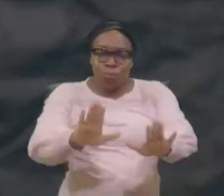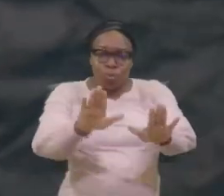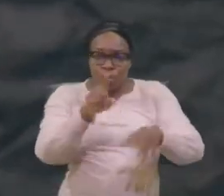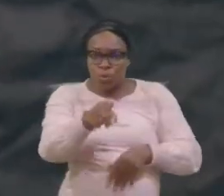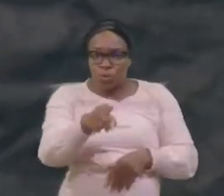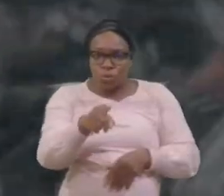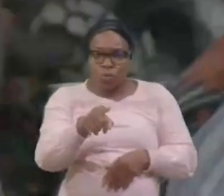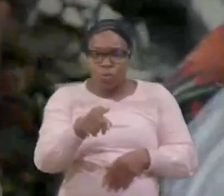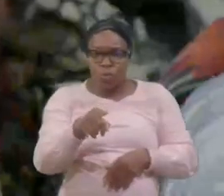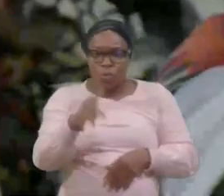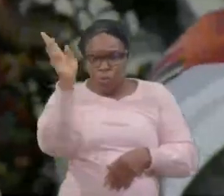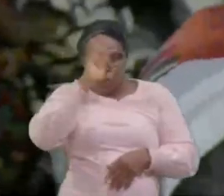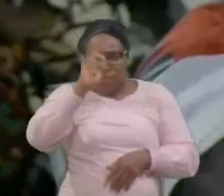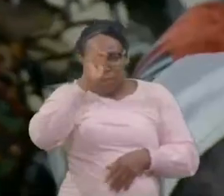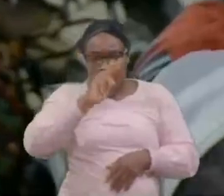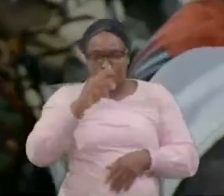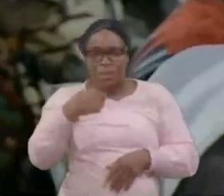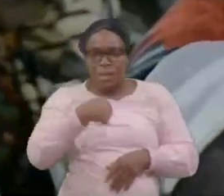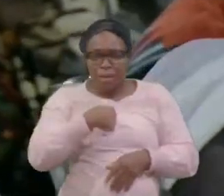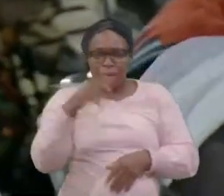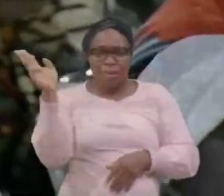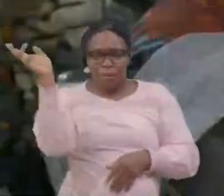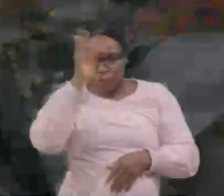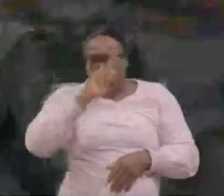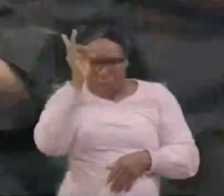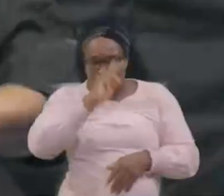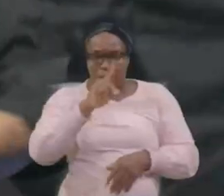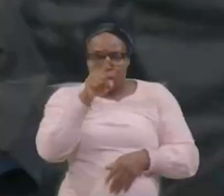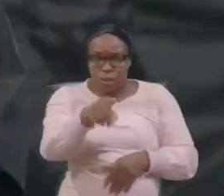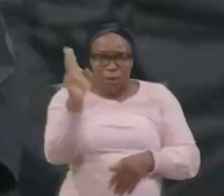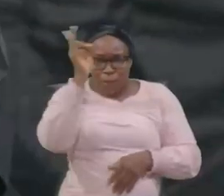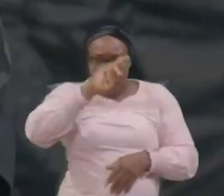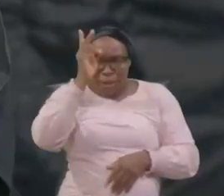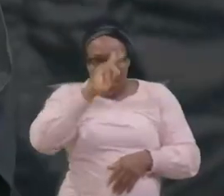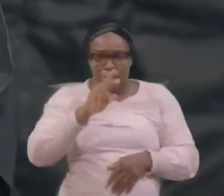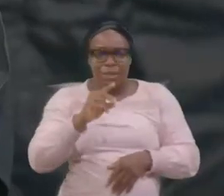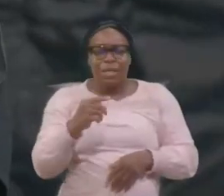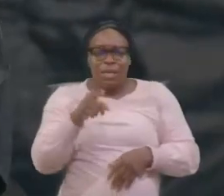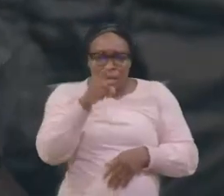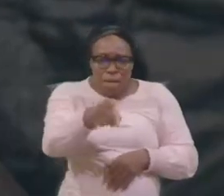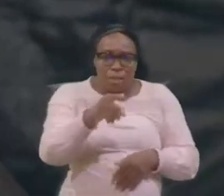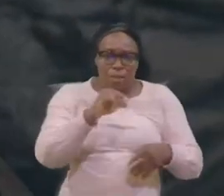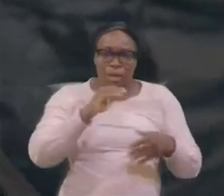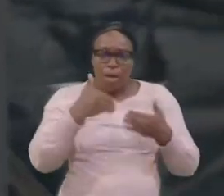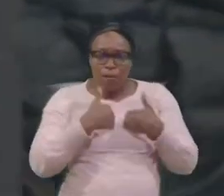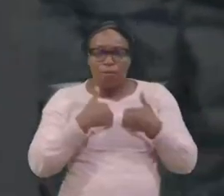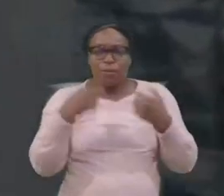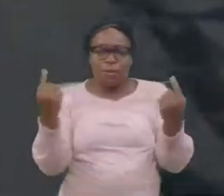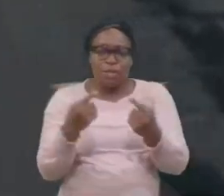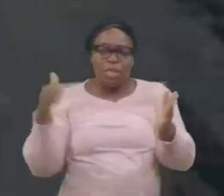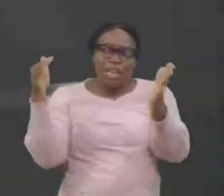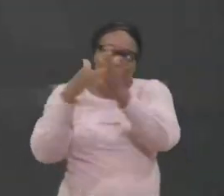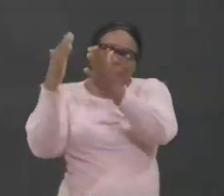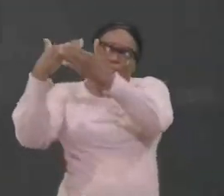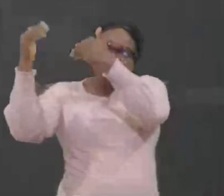Personne ne'a poussé. J'étais insouciant. J'ai péché contre le ciel, Et